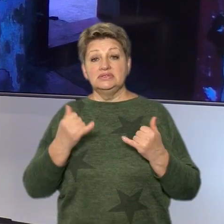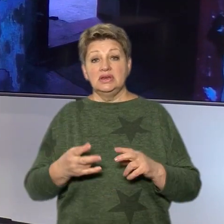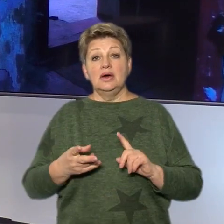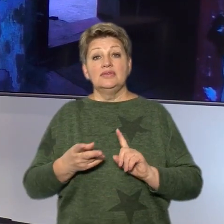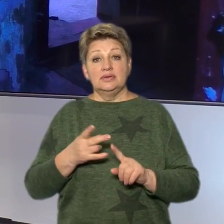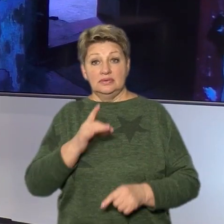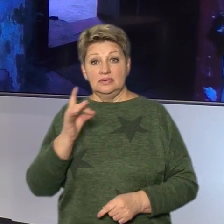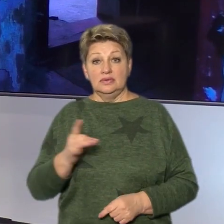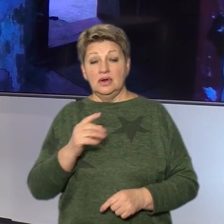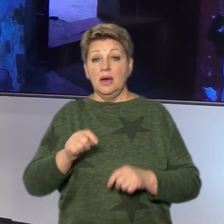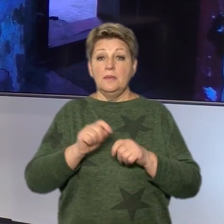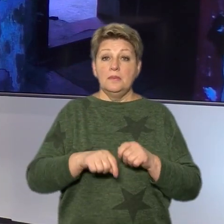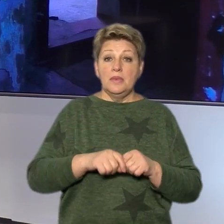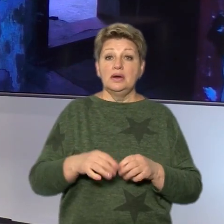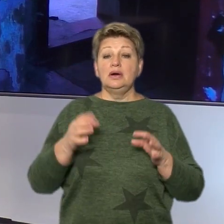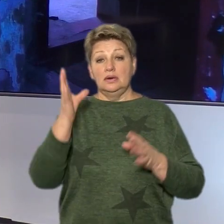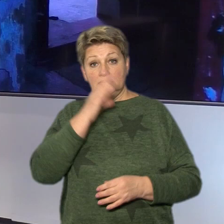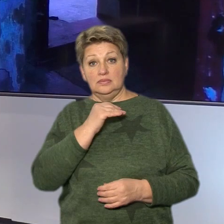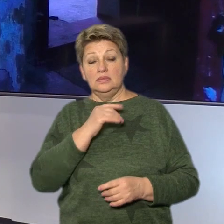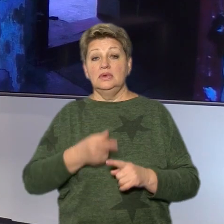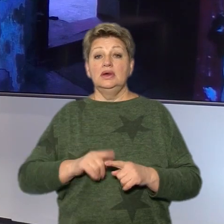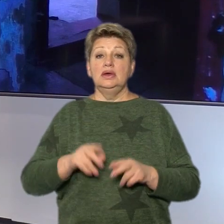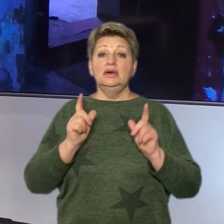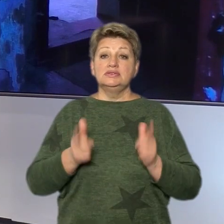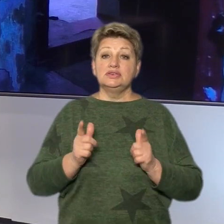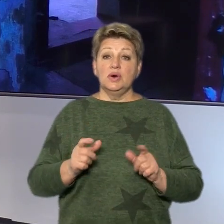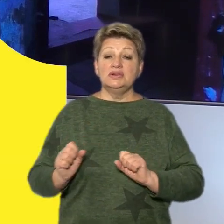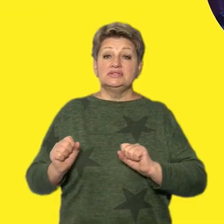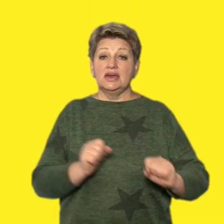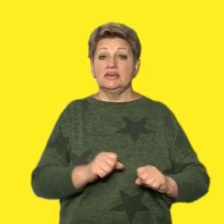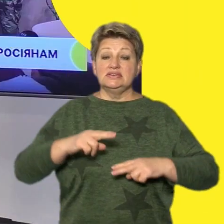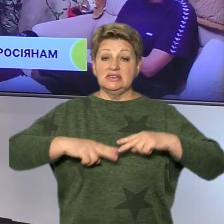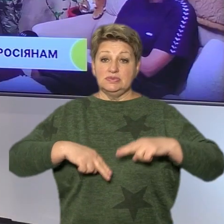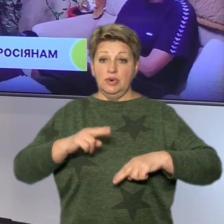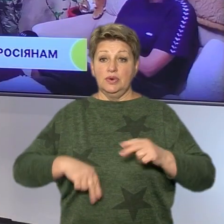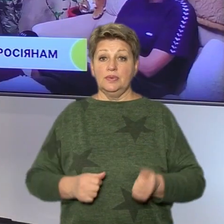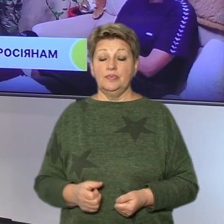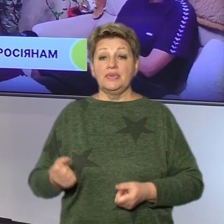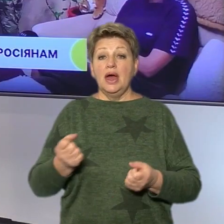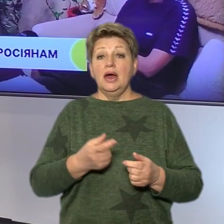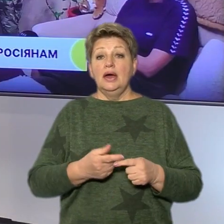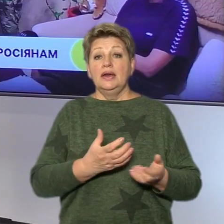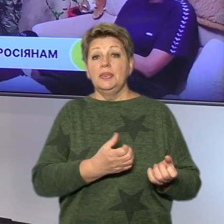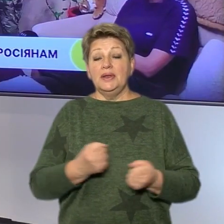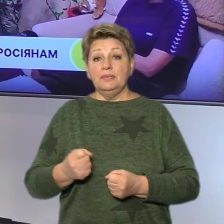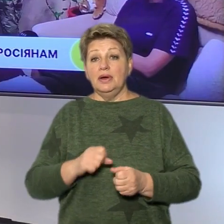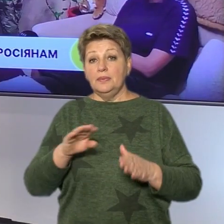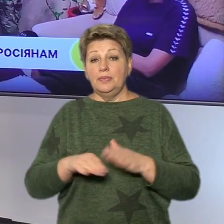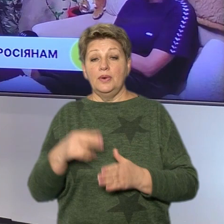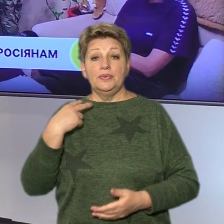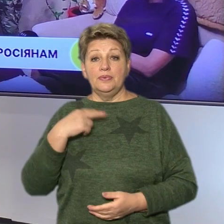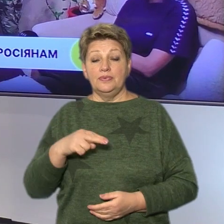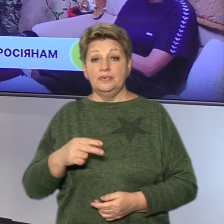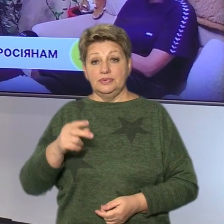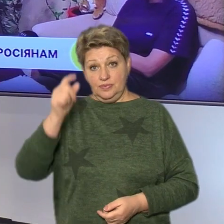контролюють сховище на доступність та якість згідно з вимогами Кабміну до захисних споруд. Тримання під варту. Такий запобіжний захід обрали